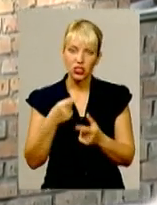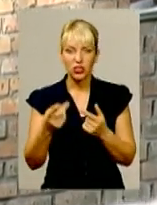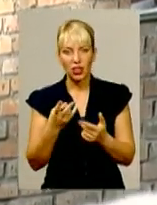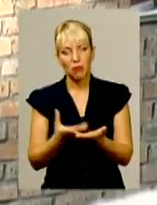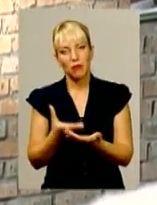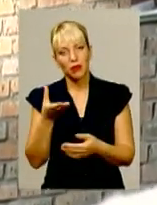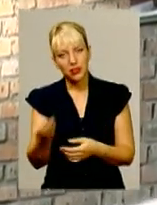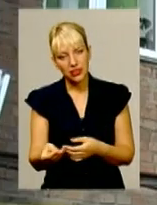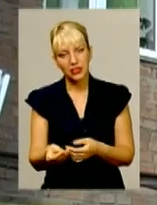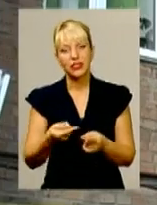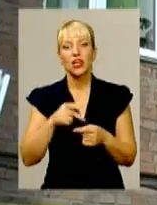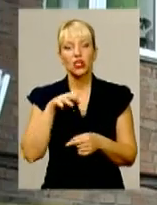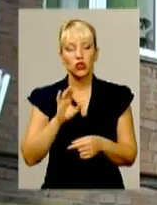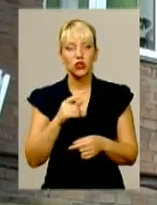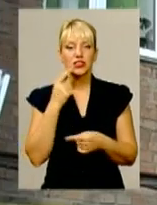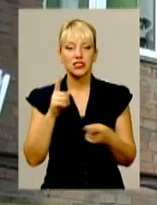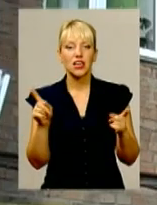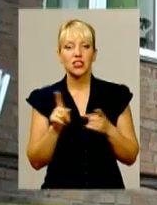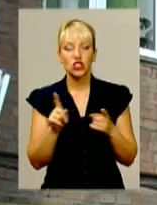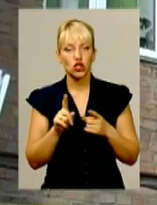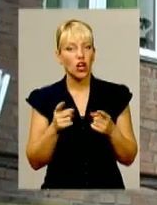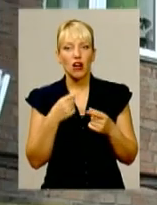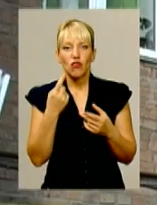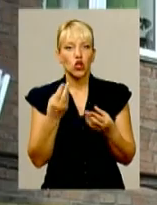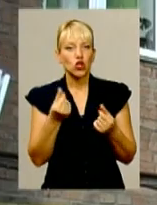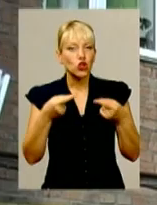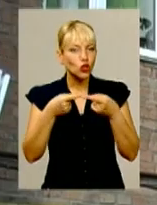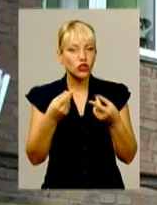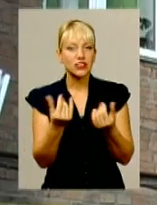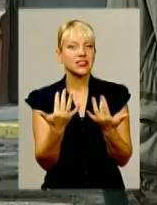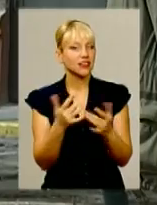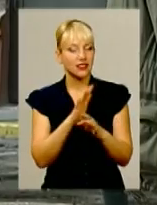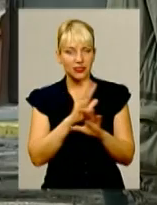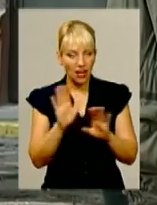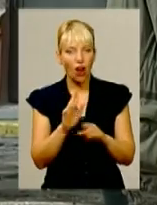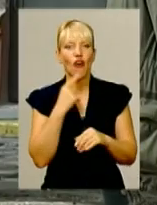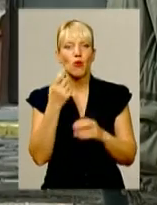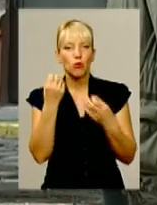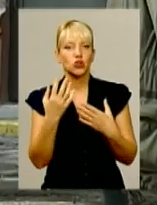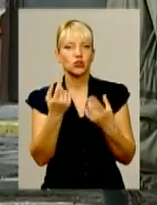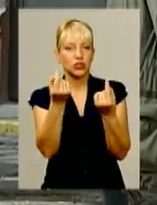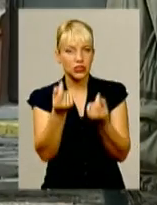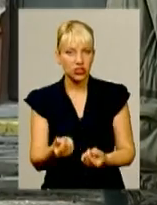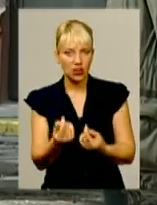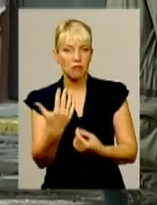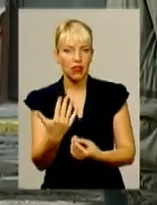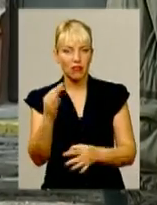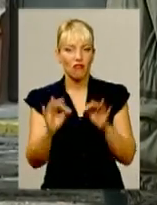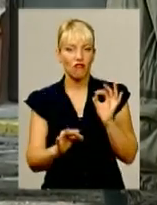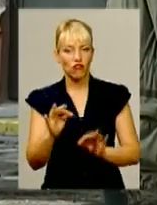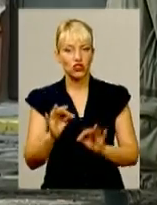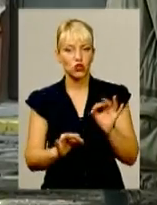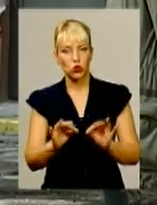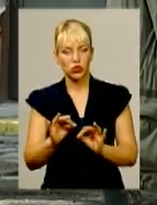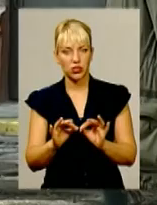чи якась там сума потрібна. Сказали, ну, чітку суму також не назвали, але сказали, що це буде на 25% дешевше, аніж би ми замовляли вікно в якійсь